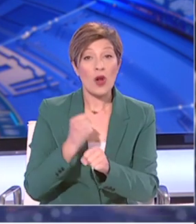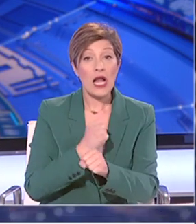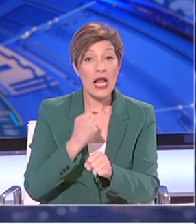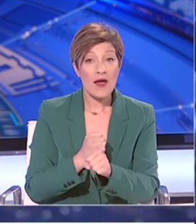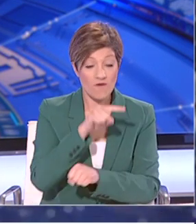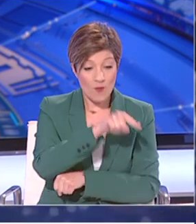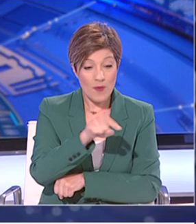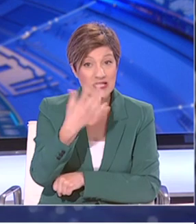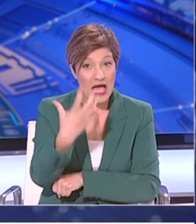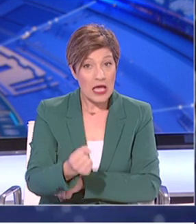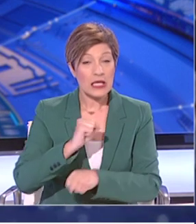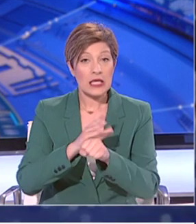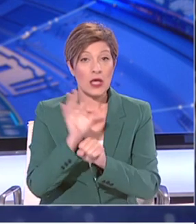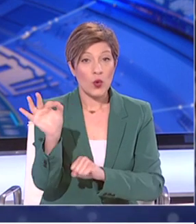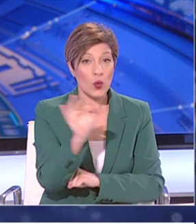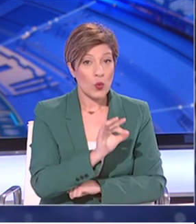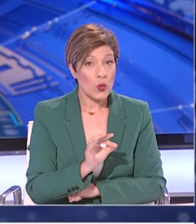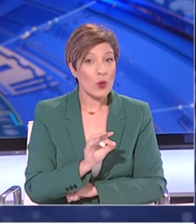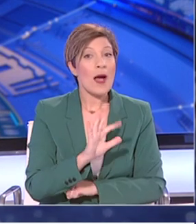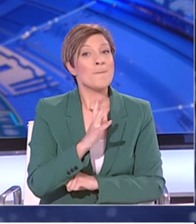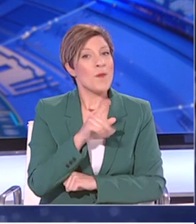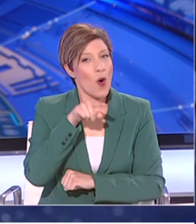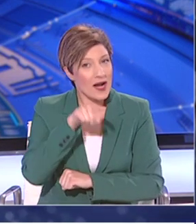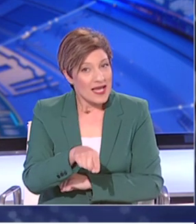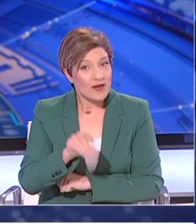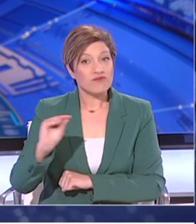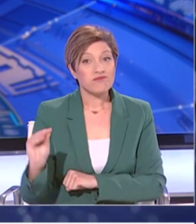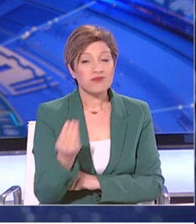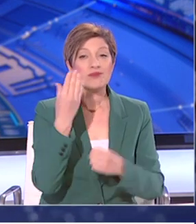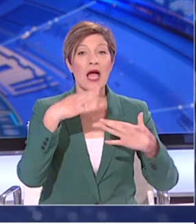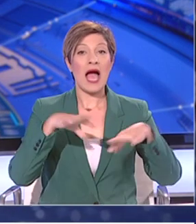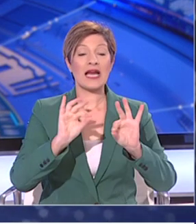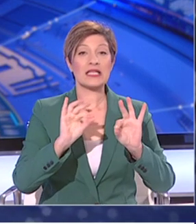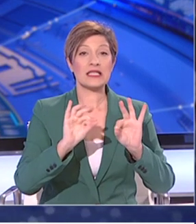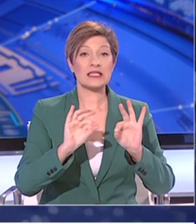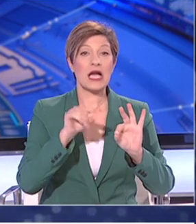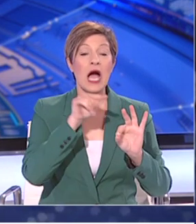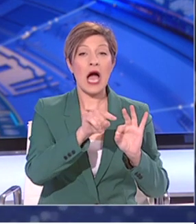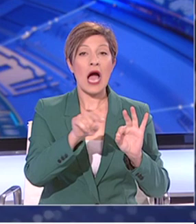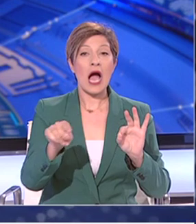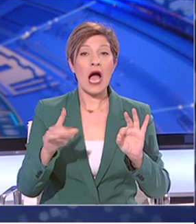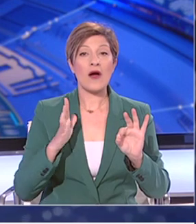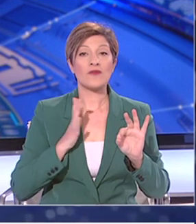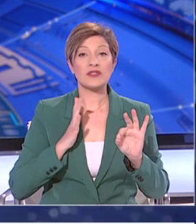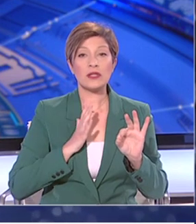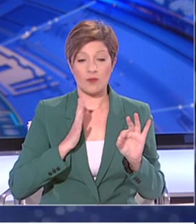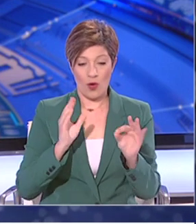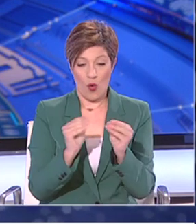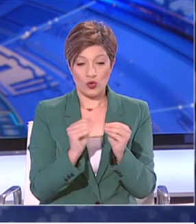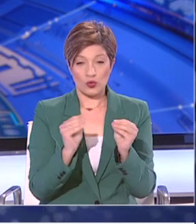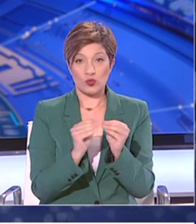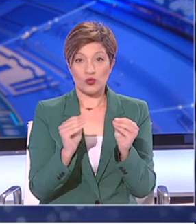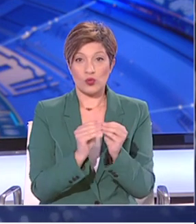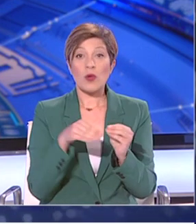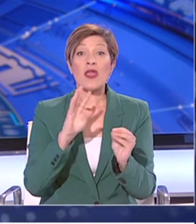είναι μια ένδειξη για τη μετάδοση του γιου στην κοινότητα από τη στιγμή που τα κρούσματα αυτά είναι πολίτες που δεν εμπίπτουν